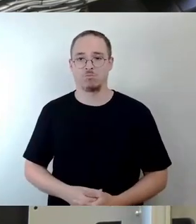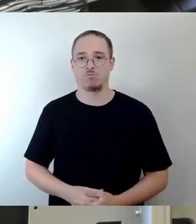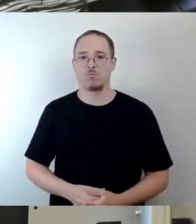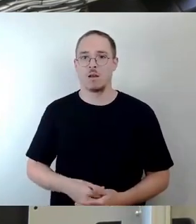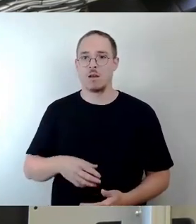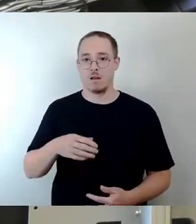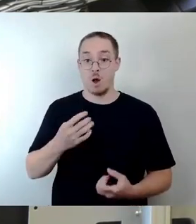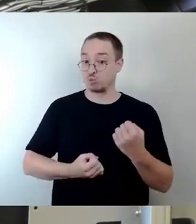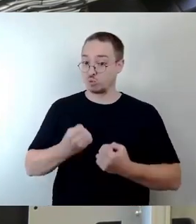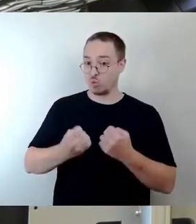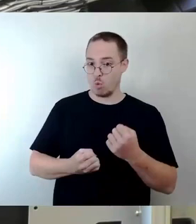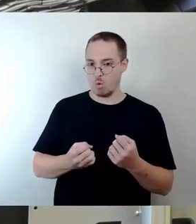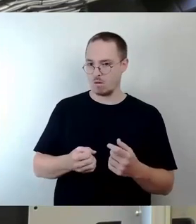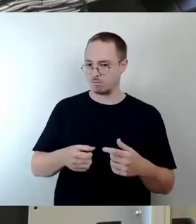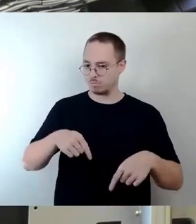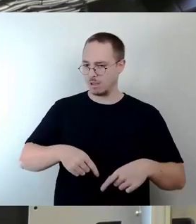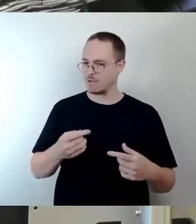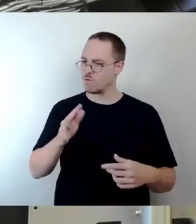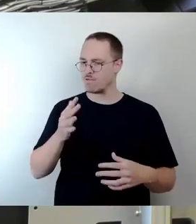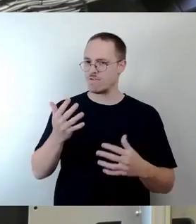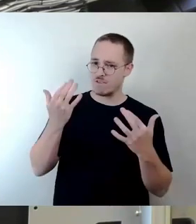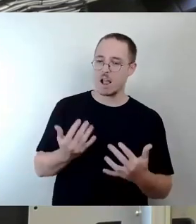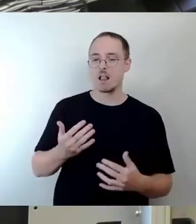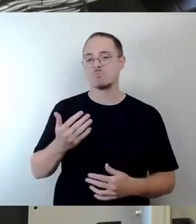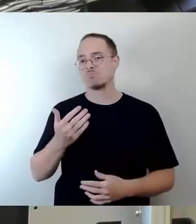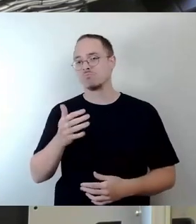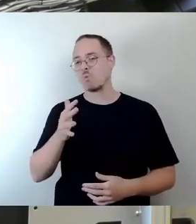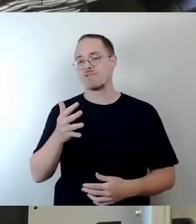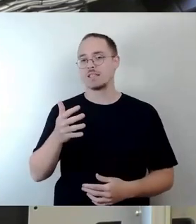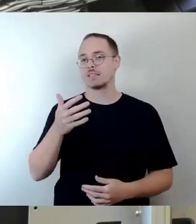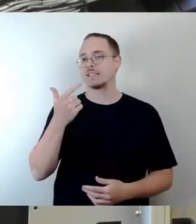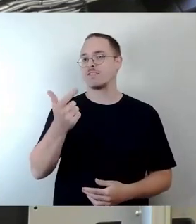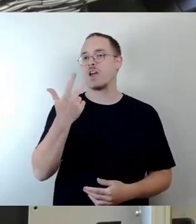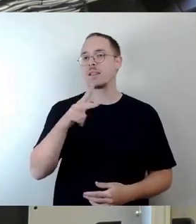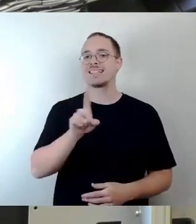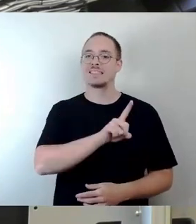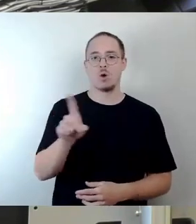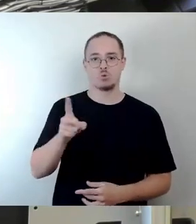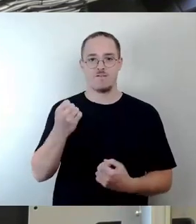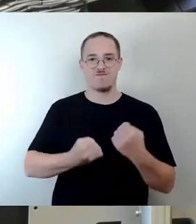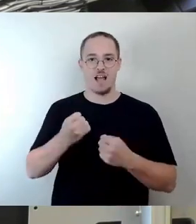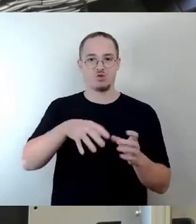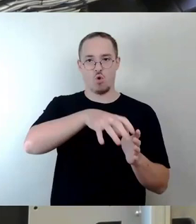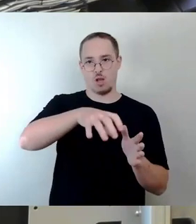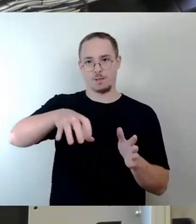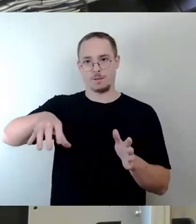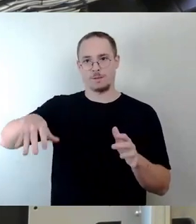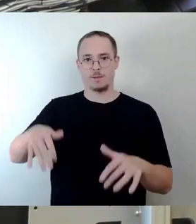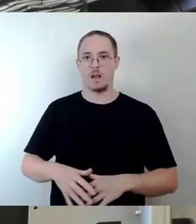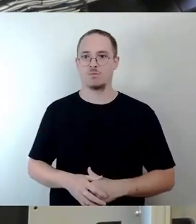Fahrzeuge. Es haben sich allerdings die Kilometerleistung ein Stück verringert. Allerdings haben wir deutlich mehr Pendler.